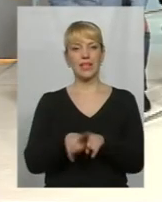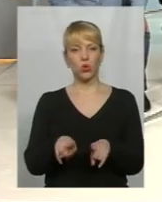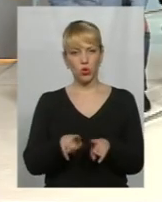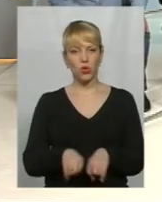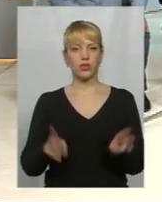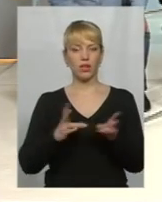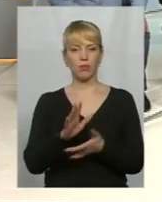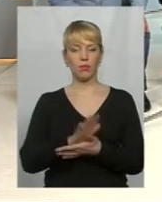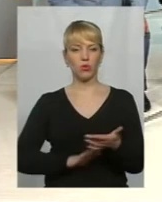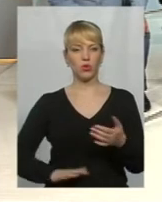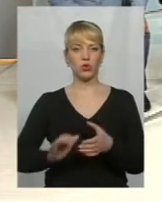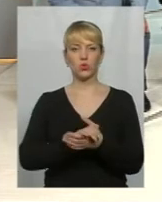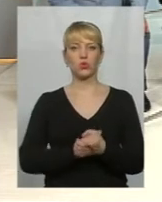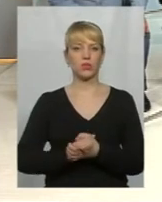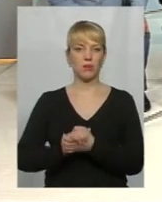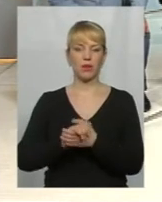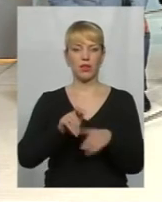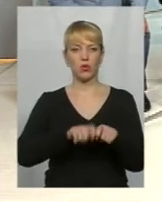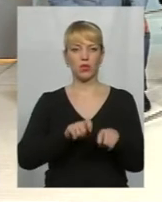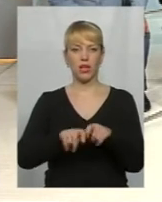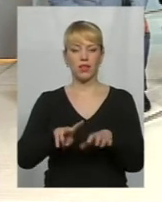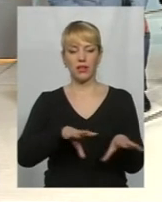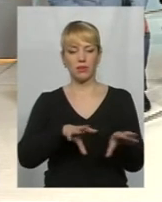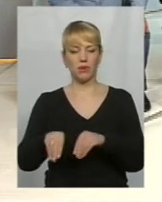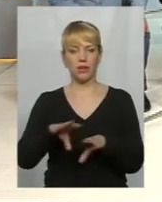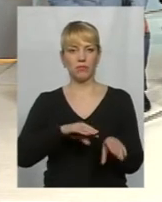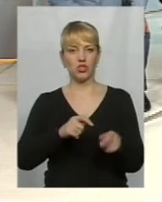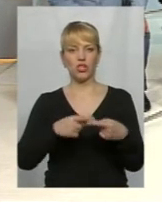продовжити суспільний контроль над переміщенням товарів,